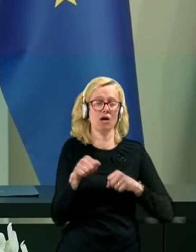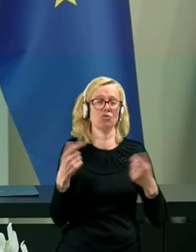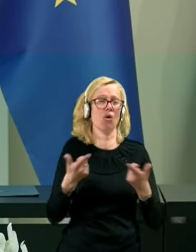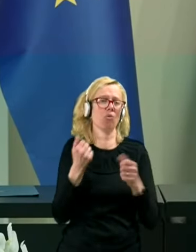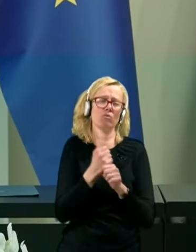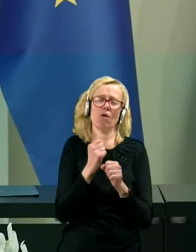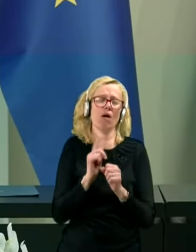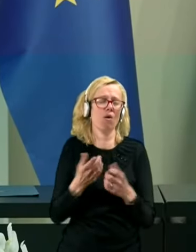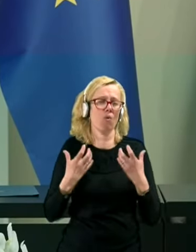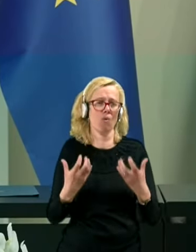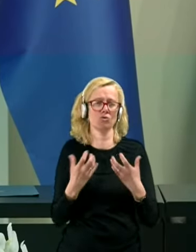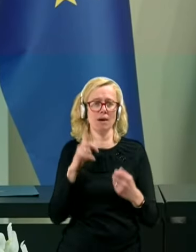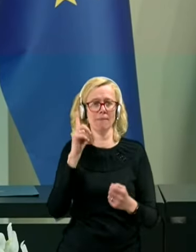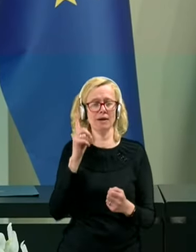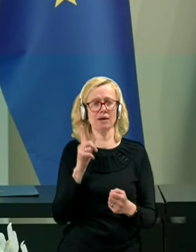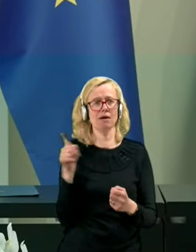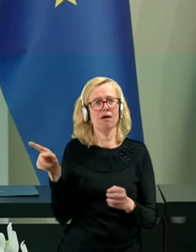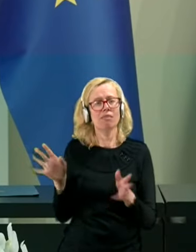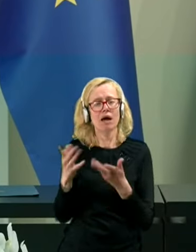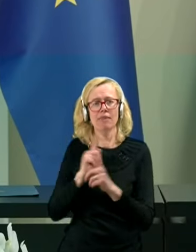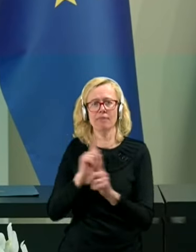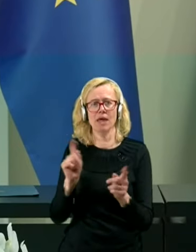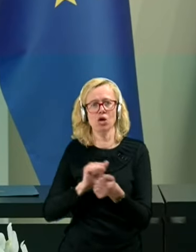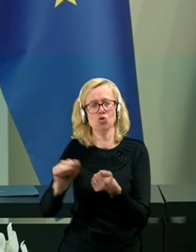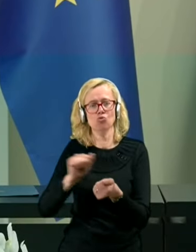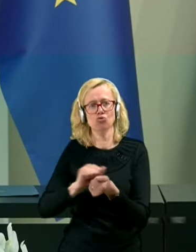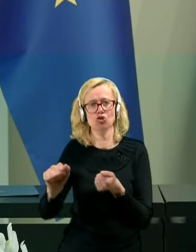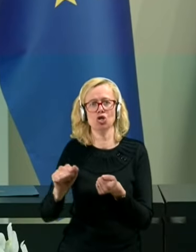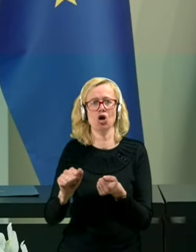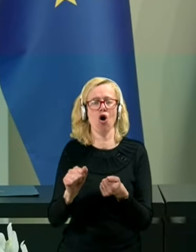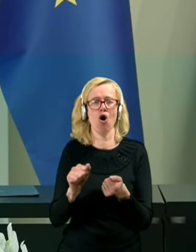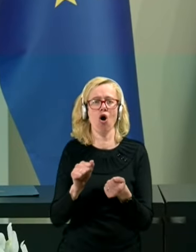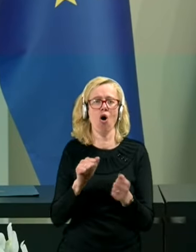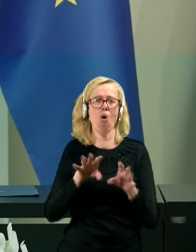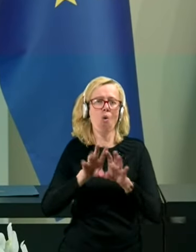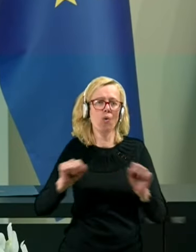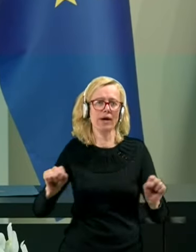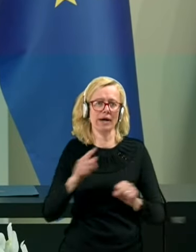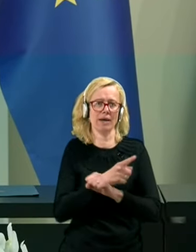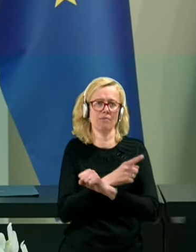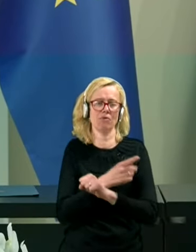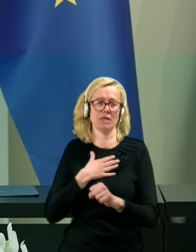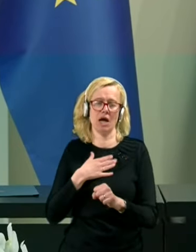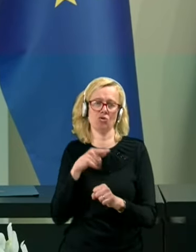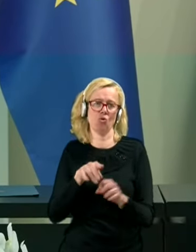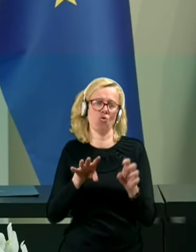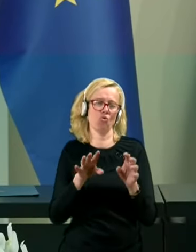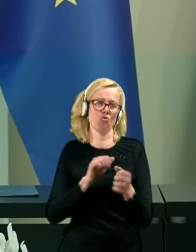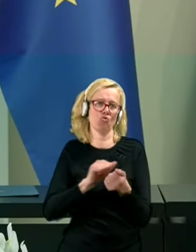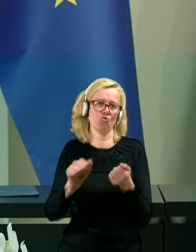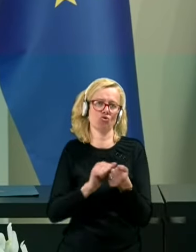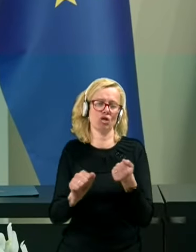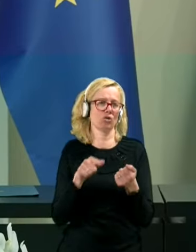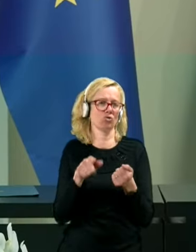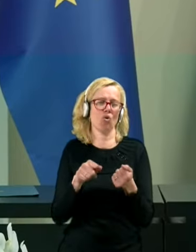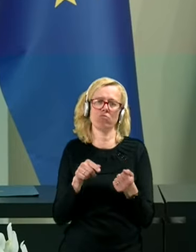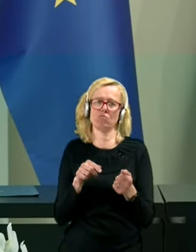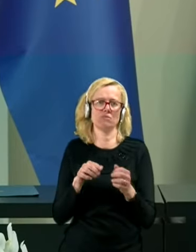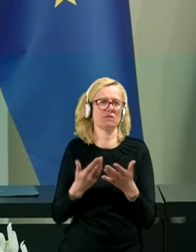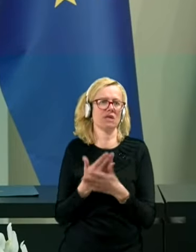hoče, ampak naj se ne ruši ukrepov, ker to rušenje gre v splošno škodo.